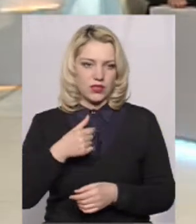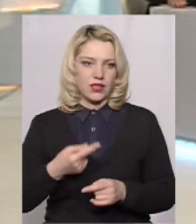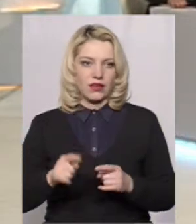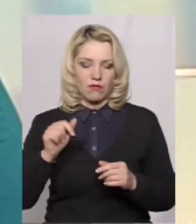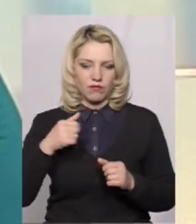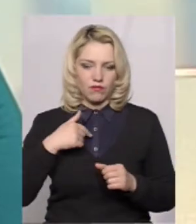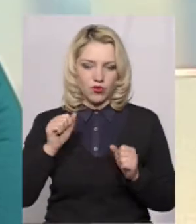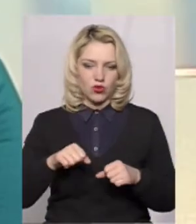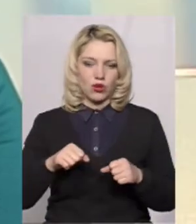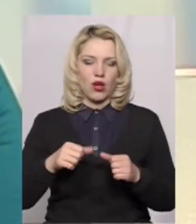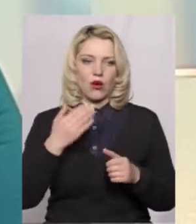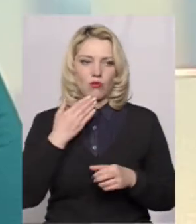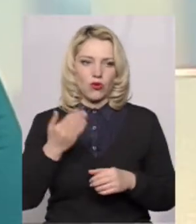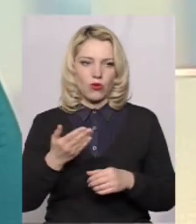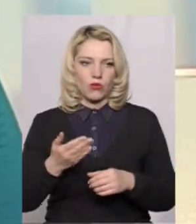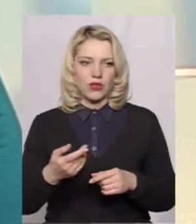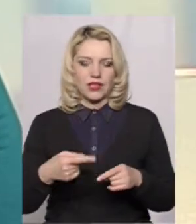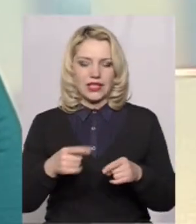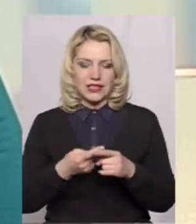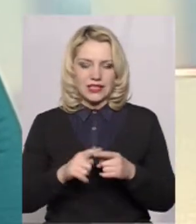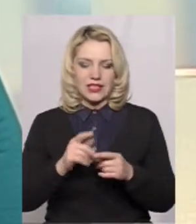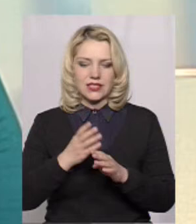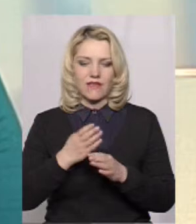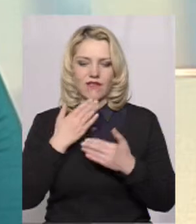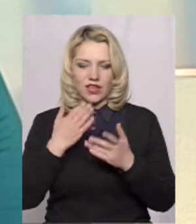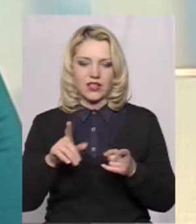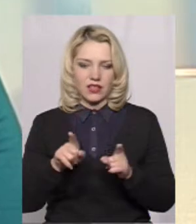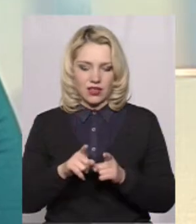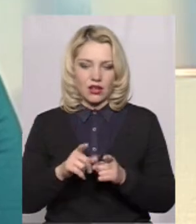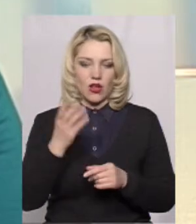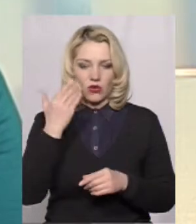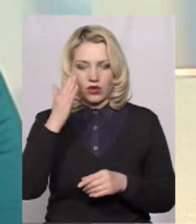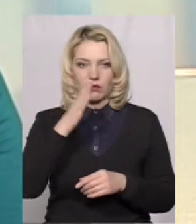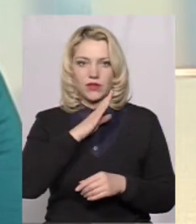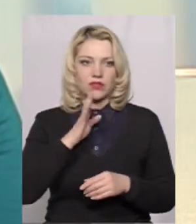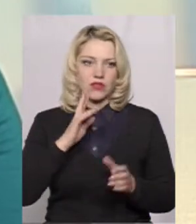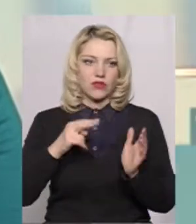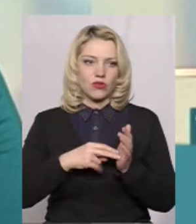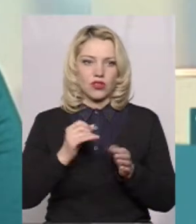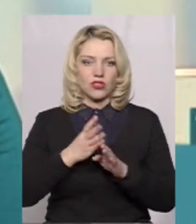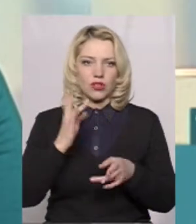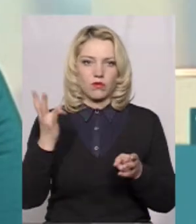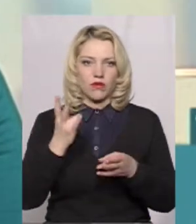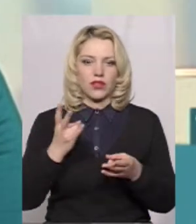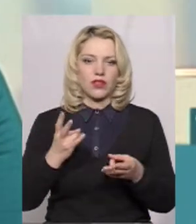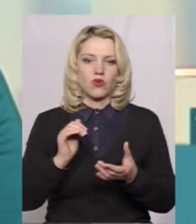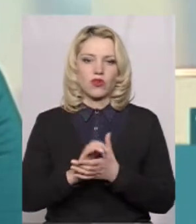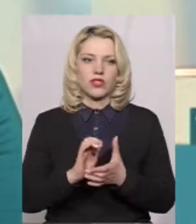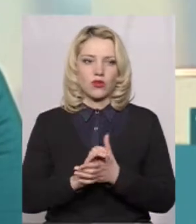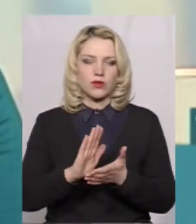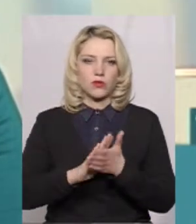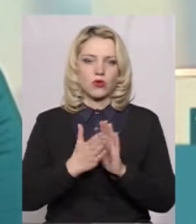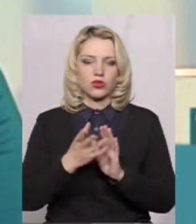звернення так. Дивіться, коли ми стаємо на чергу, батьки стають на чергу, вони повинні ознайомитись з положенням про